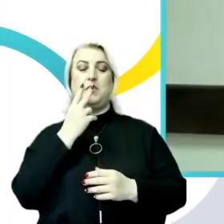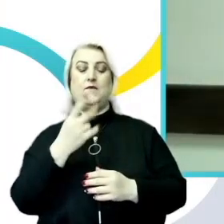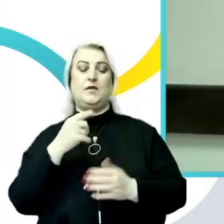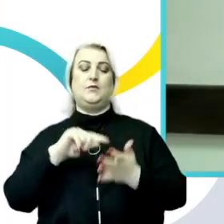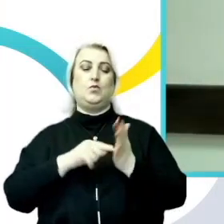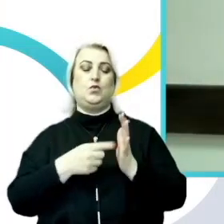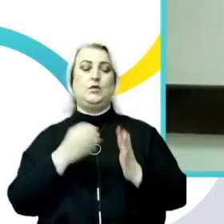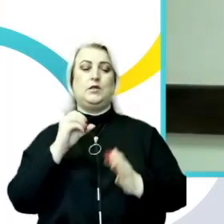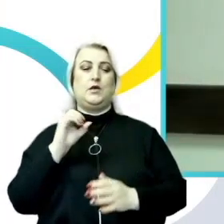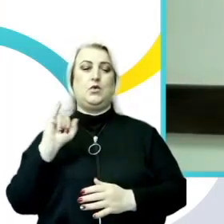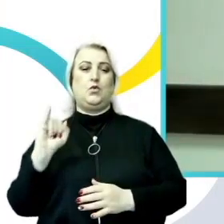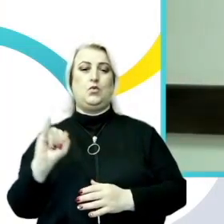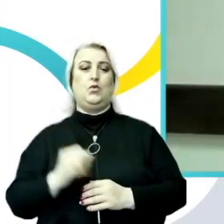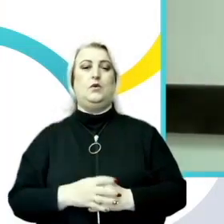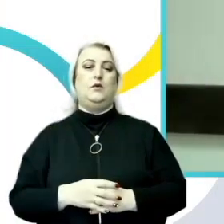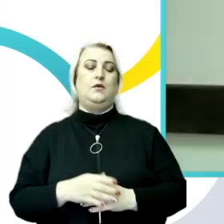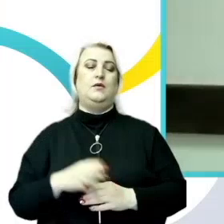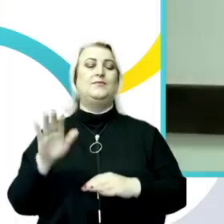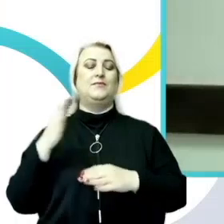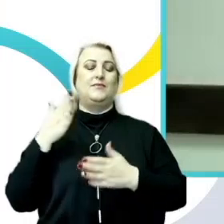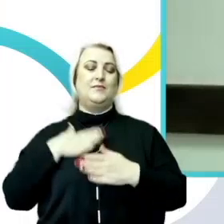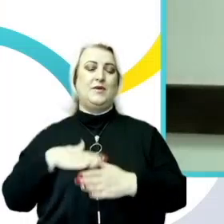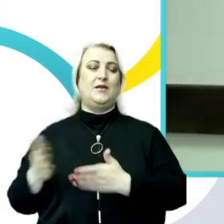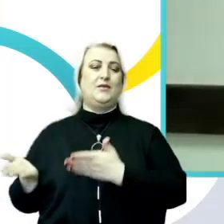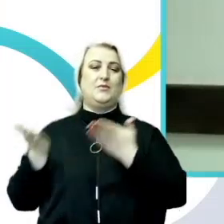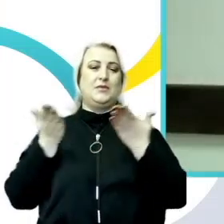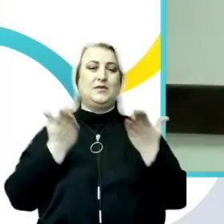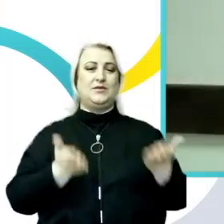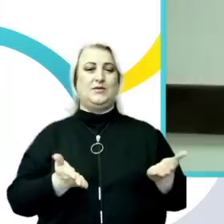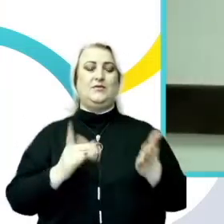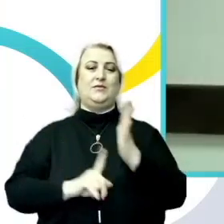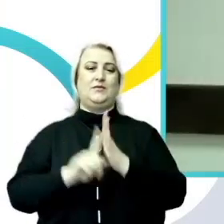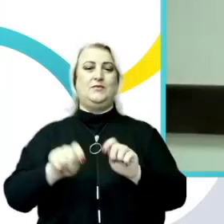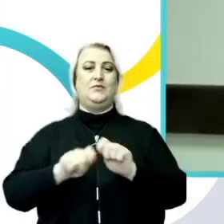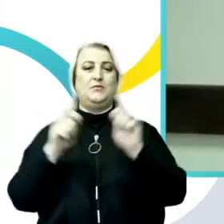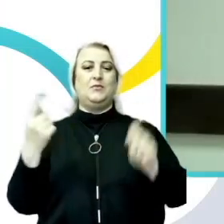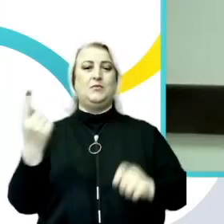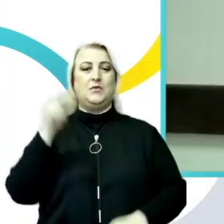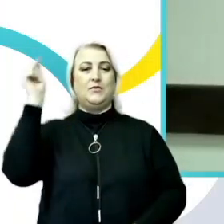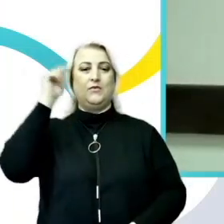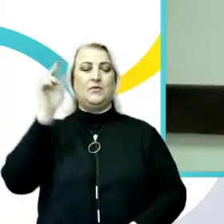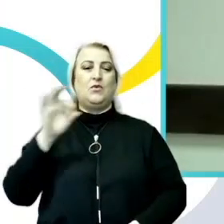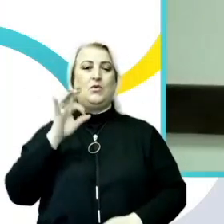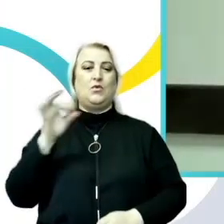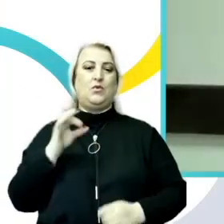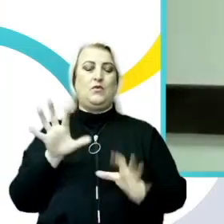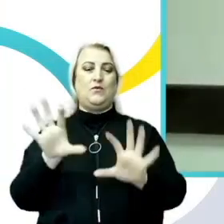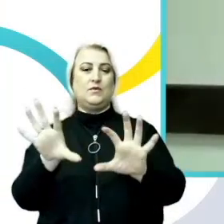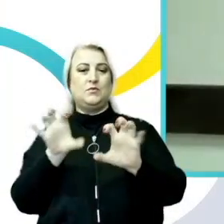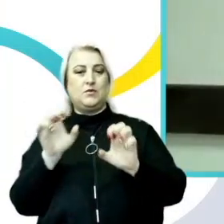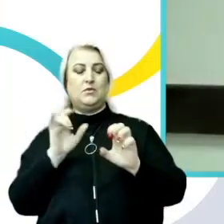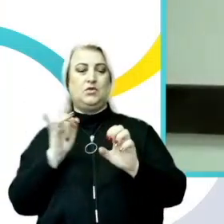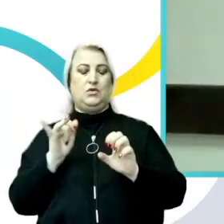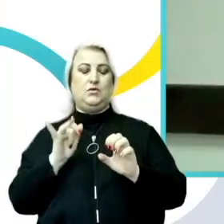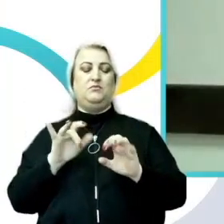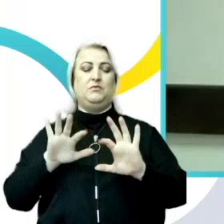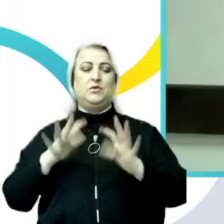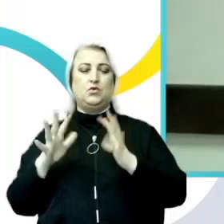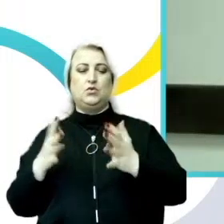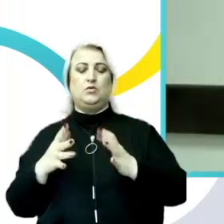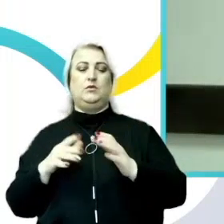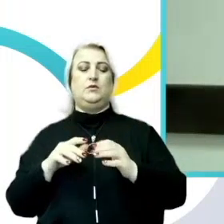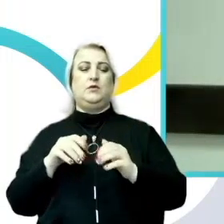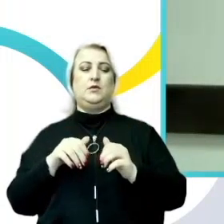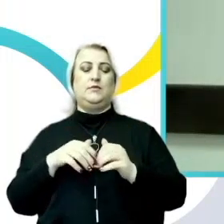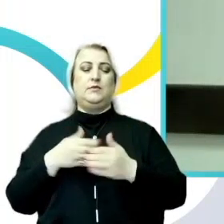Bine ați venit la evenimentul de lansare a primului studiu privind percepțiile și incidența fenomenului hărțuirii sexuale în